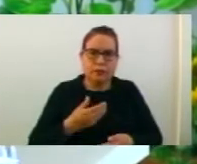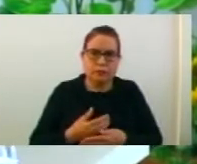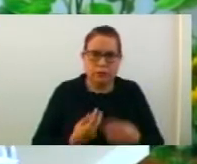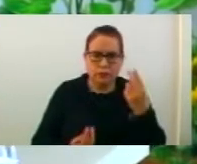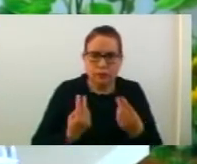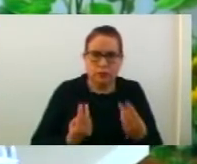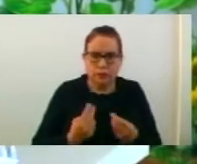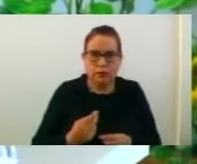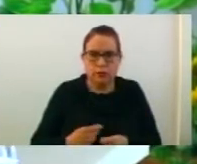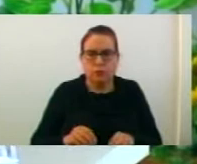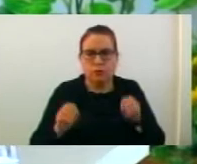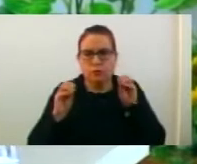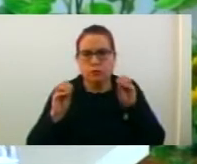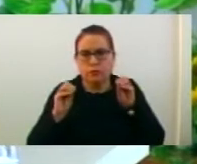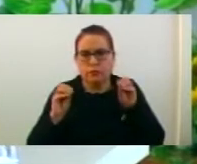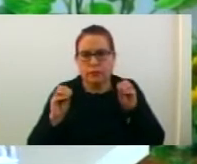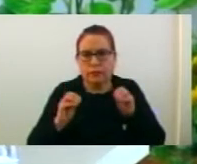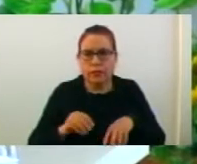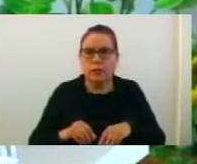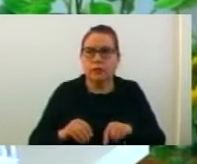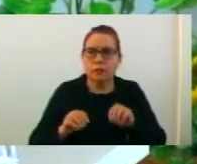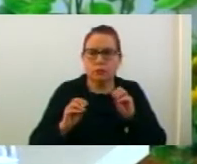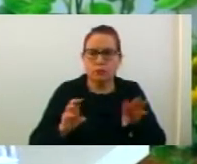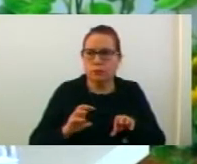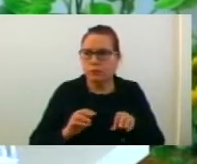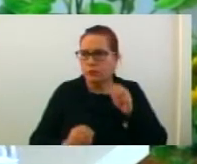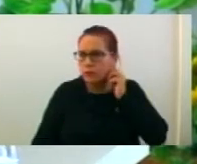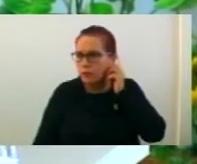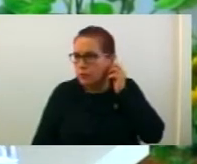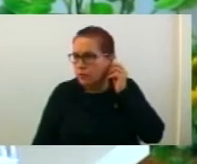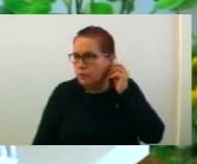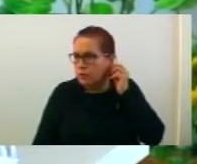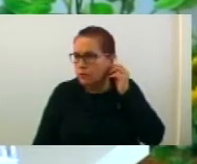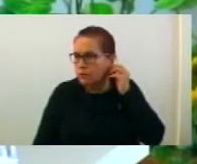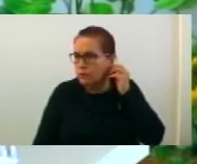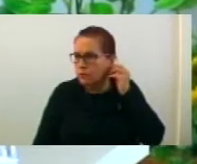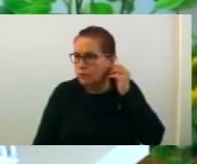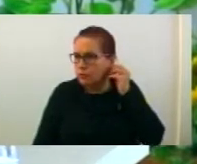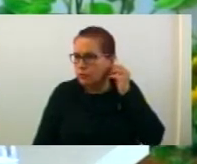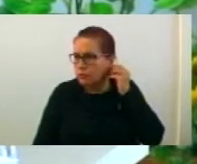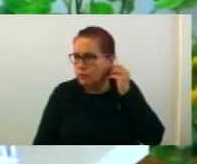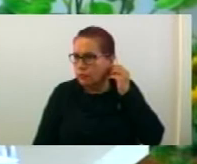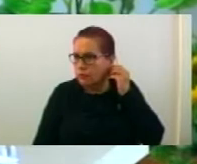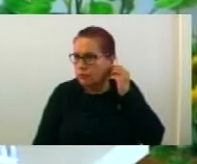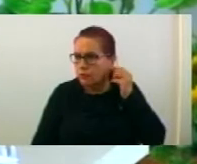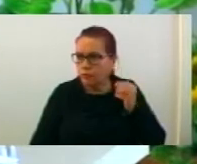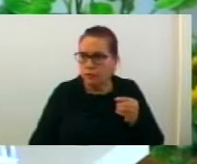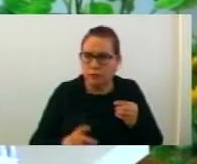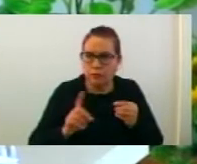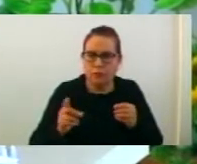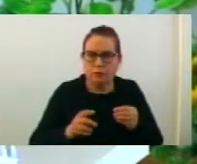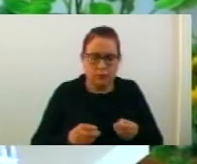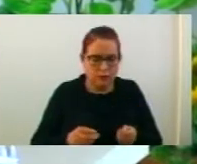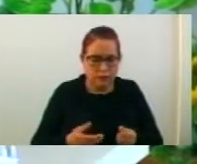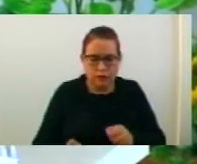на справеденето глас, костирам дека сојот со 20 гласа за... Сори, једен безправен глас. Безправен глас. Да, аце